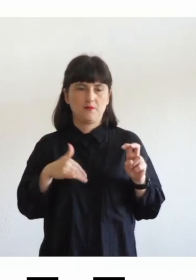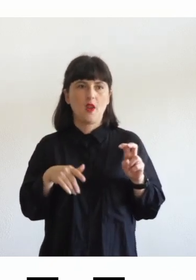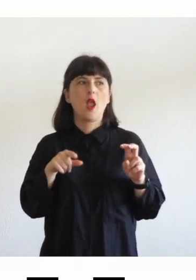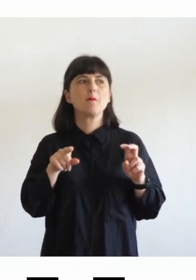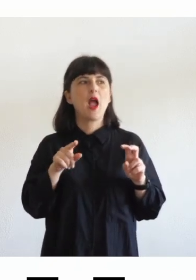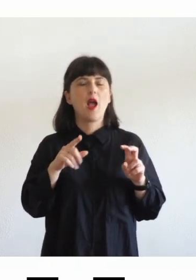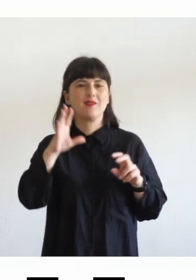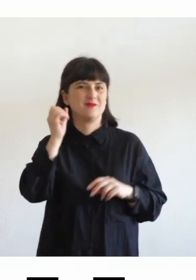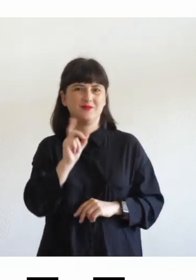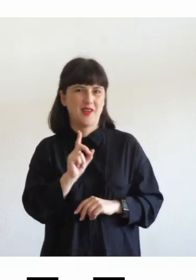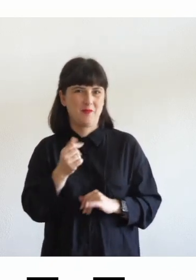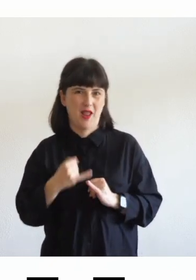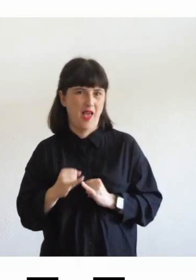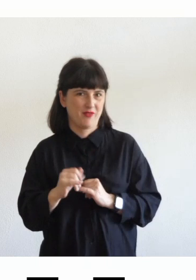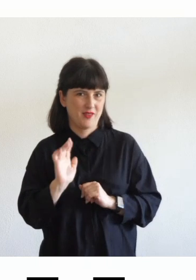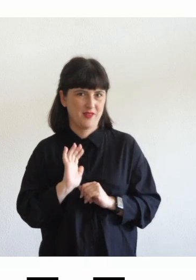quindi